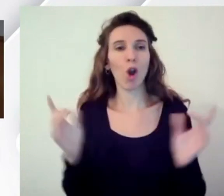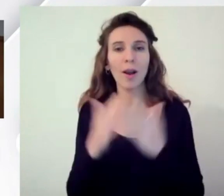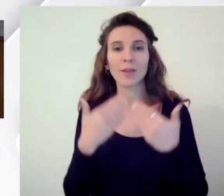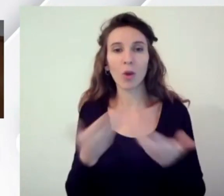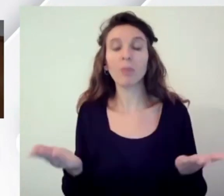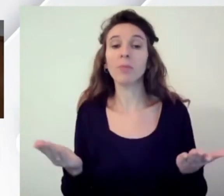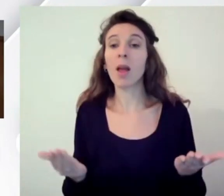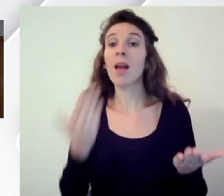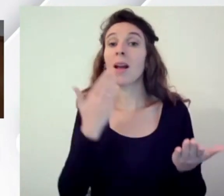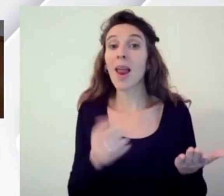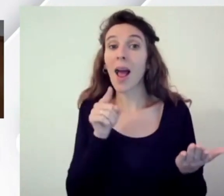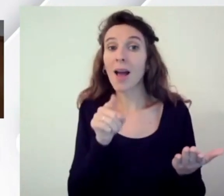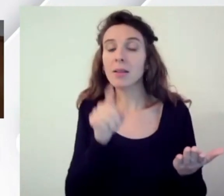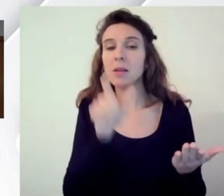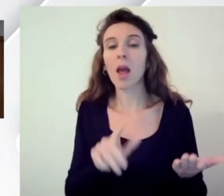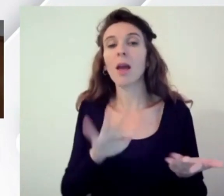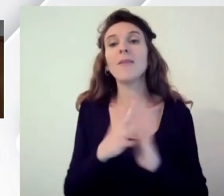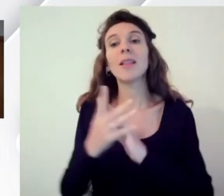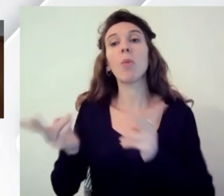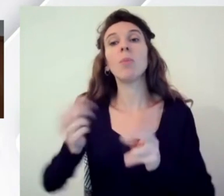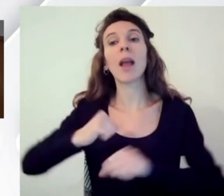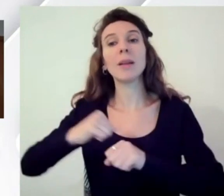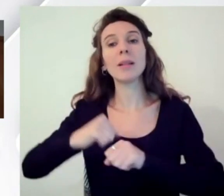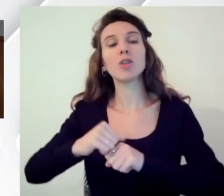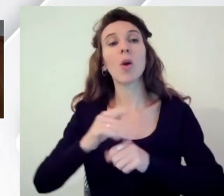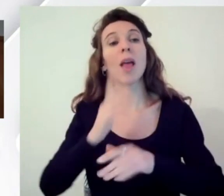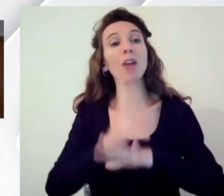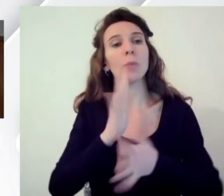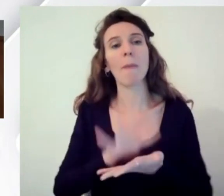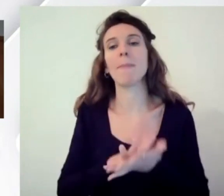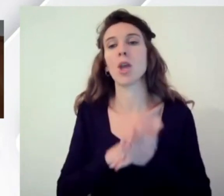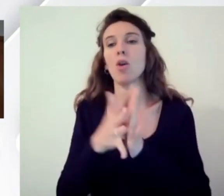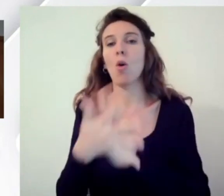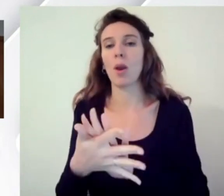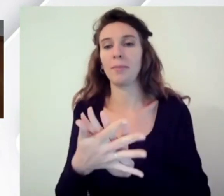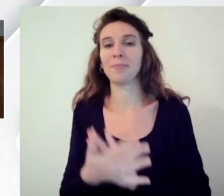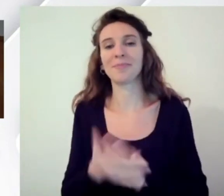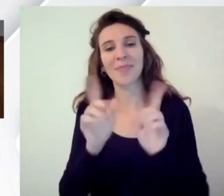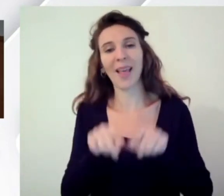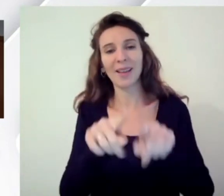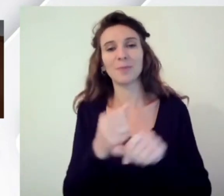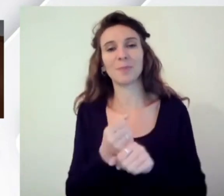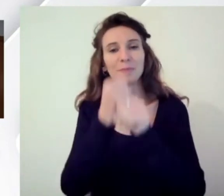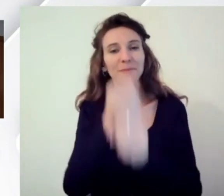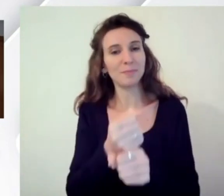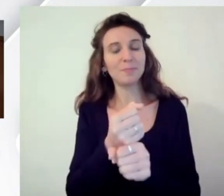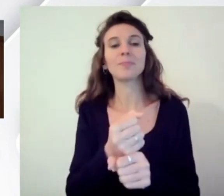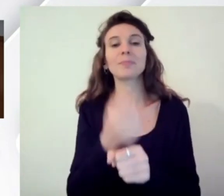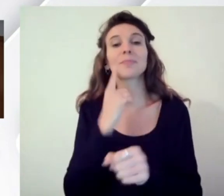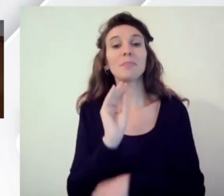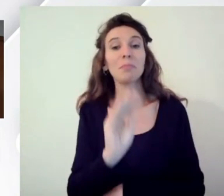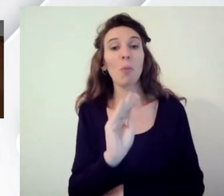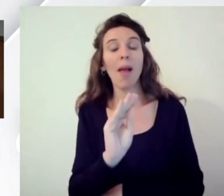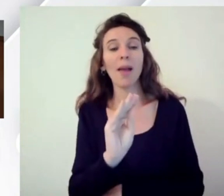migliorando a mio avviso l'accessibilità delle pubbliche amministrazioni anche a te lascio la palla la domanda